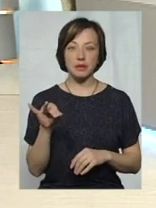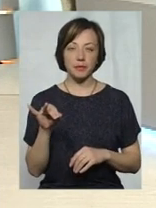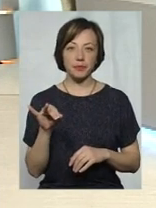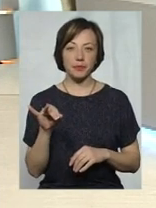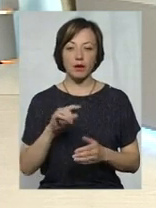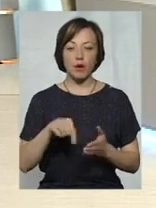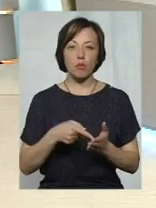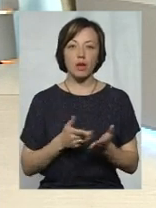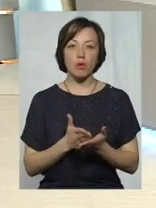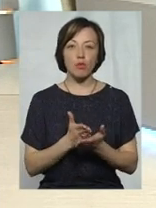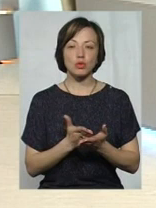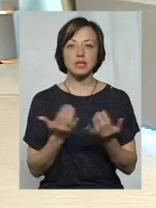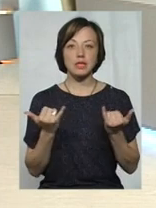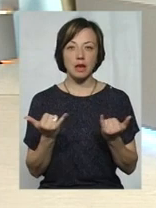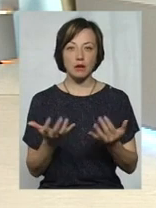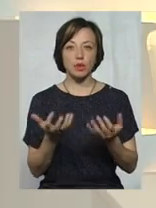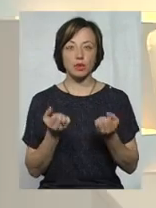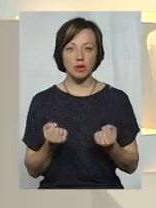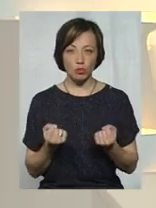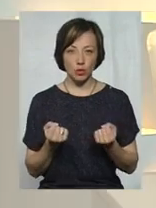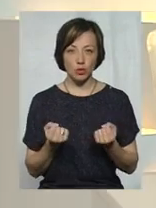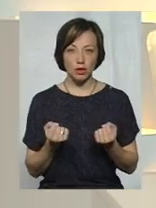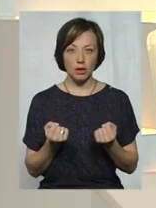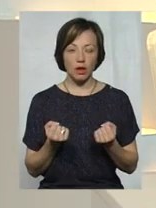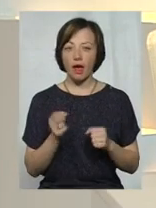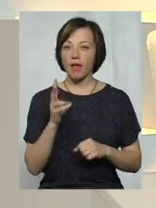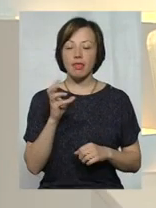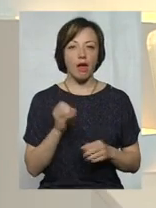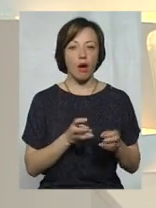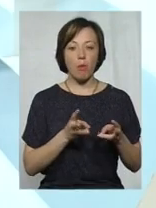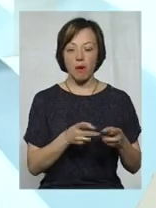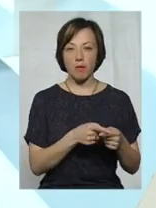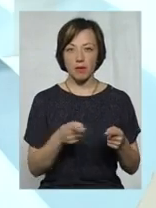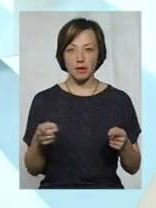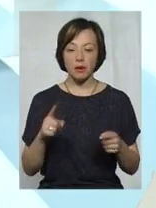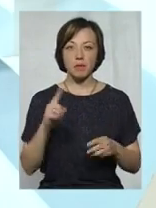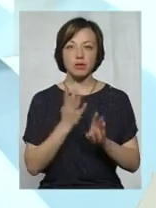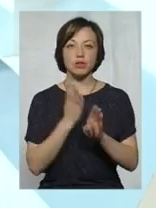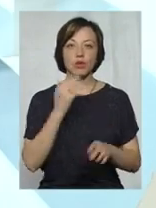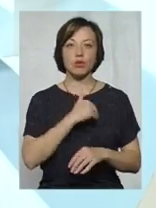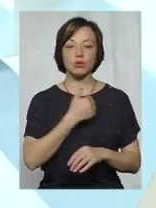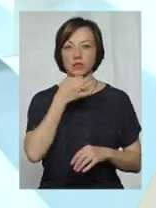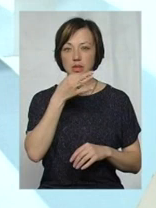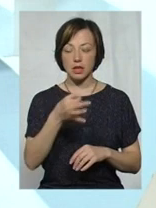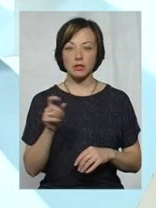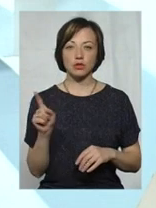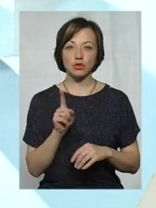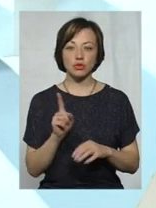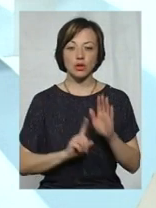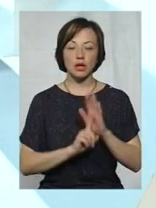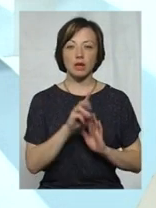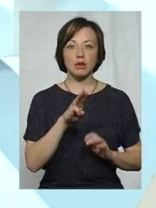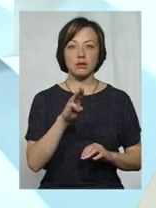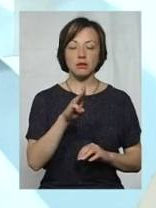комунальні послуги, які вони зараз отримують в неопалювальний період? Насамперед, я хочу сказати, що з травня